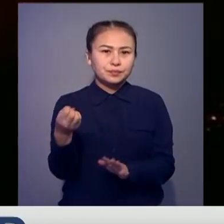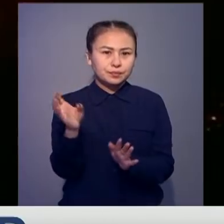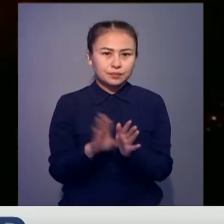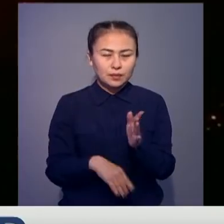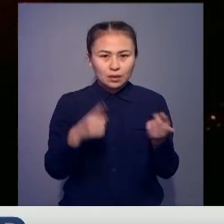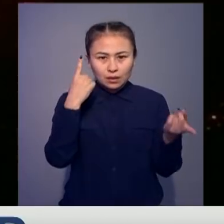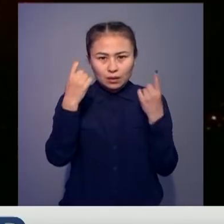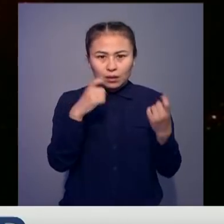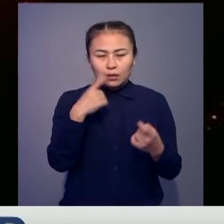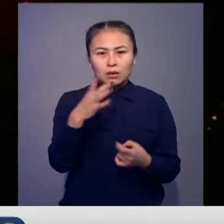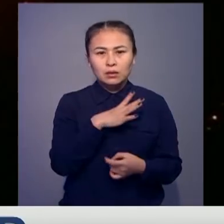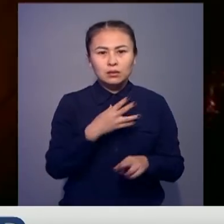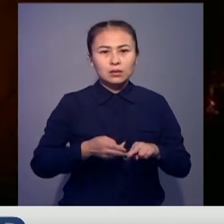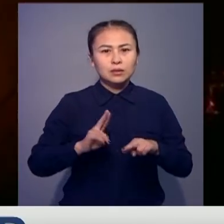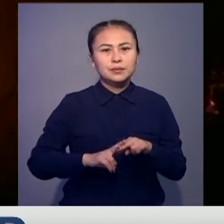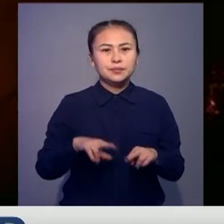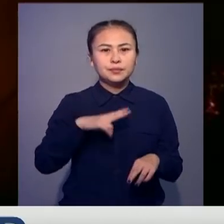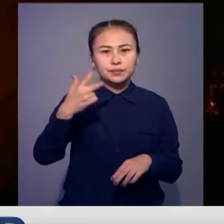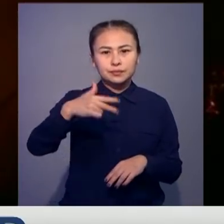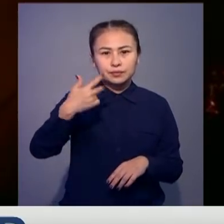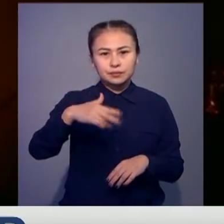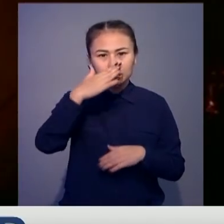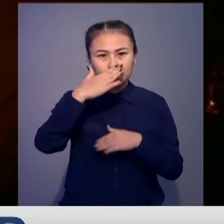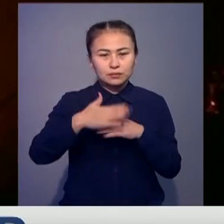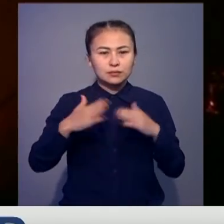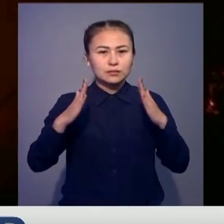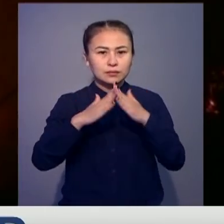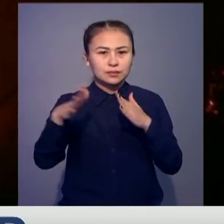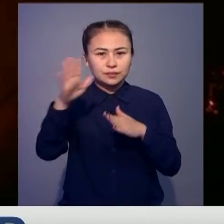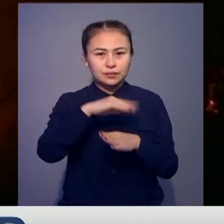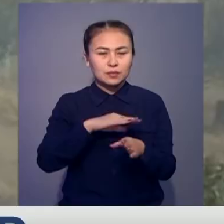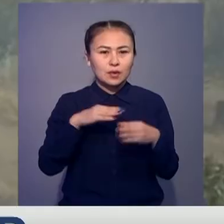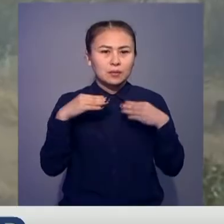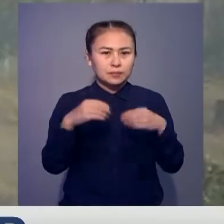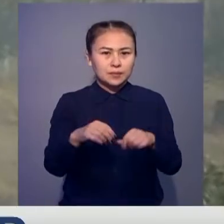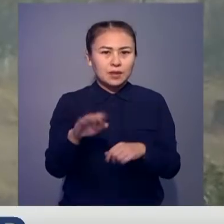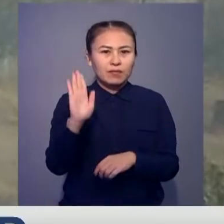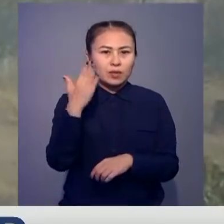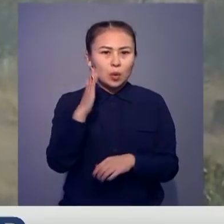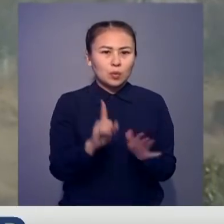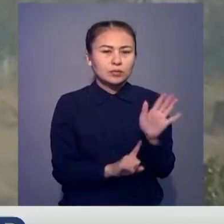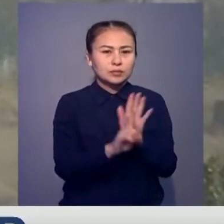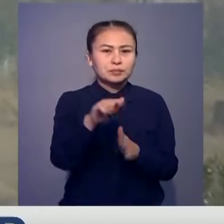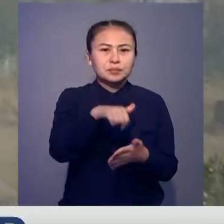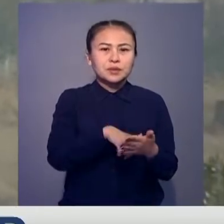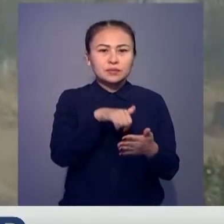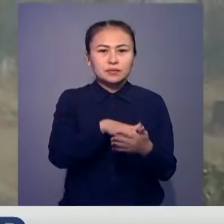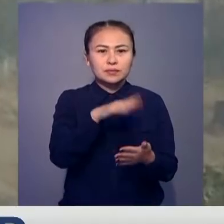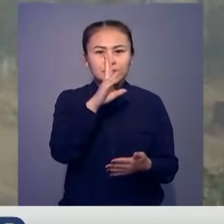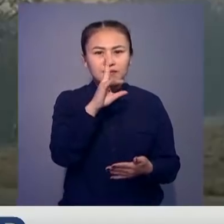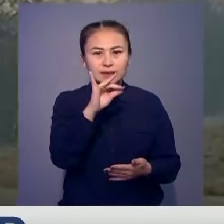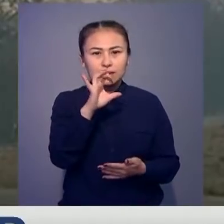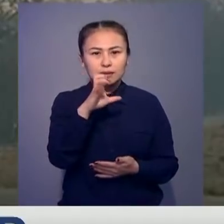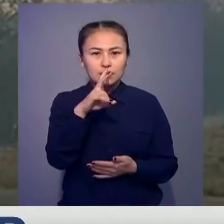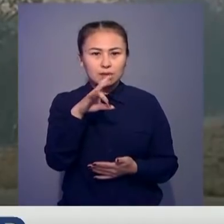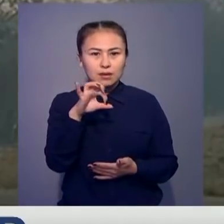Ақпарат көзерінің қабырлауынша тілсіз жауданы ұтсызға жоқ баспана күлге айналды. Сесен бүгіні өрттің себебінен Квинсленд